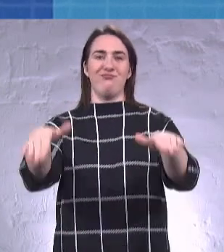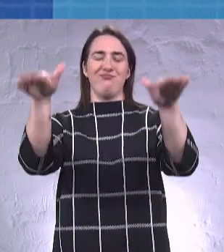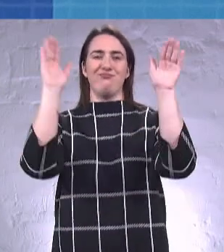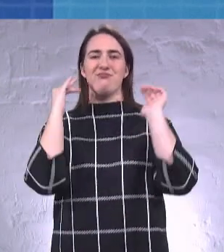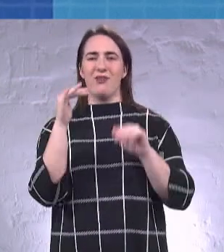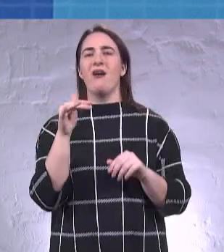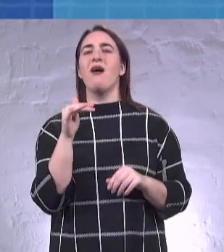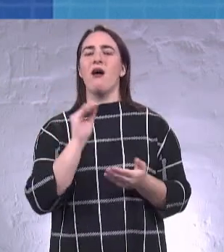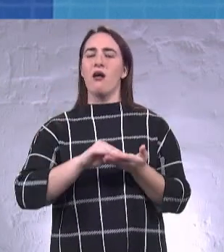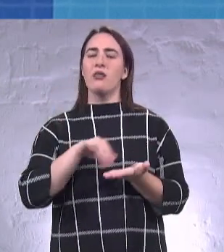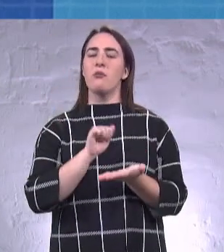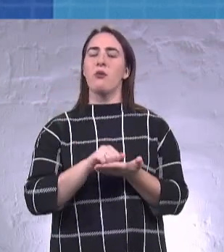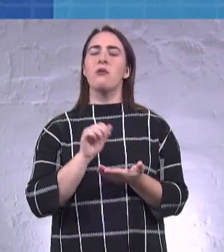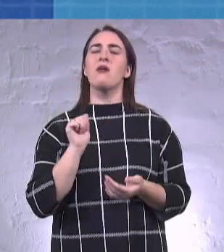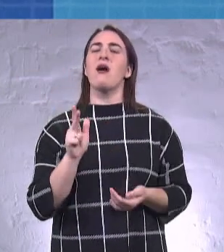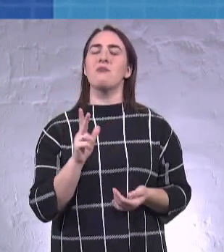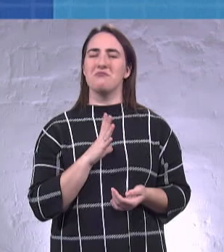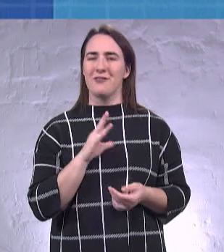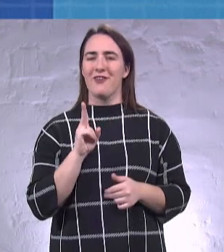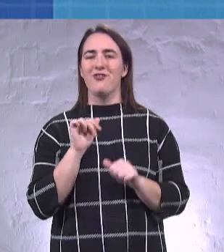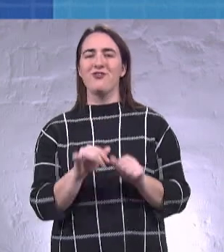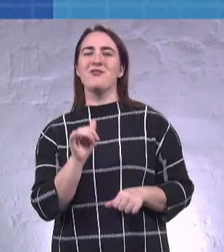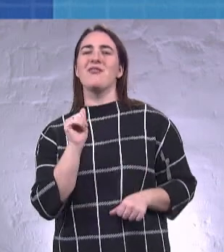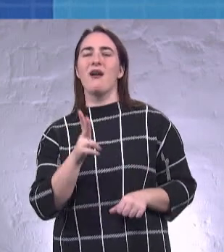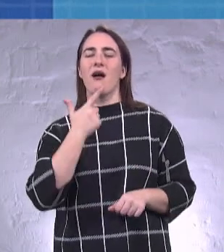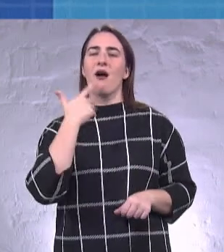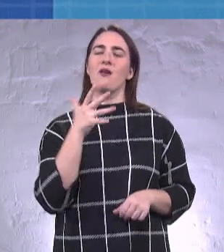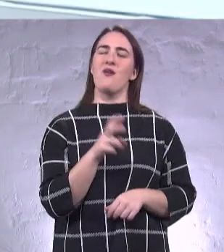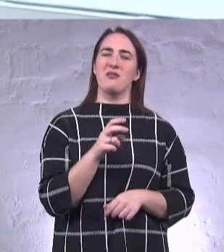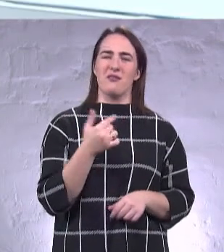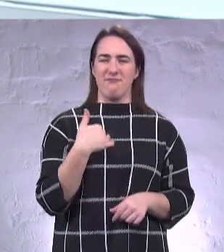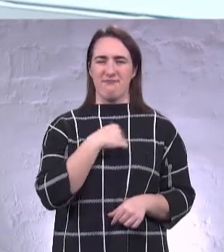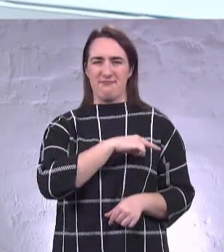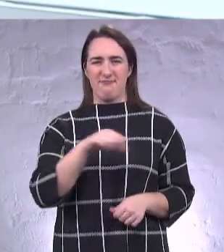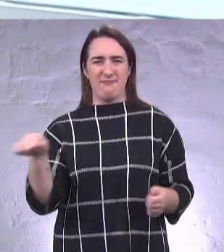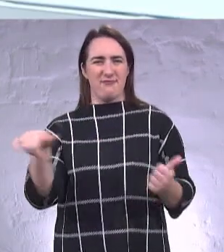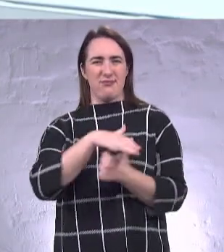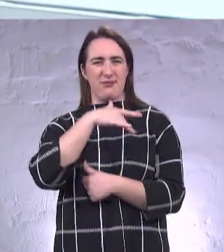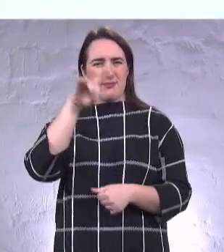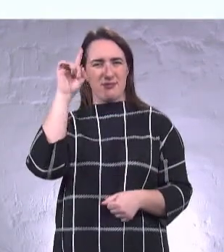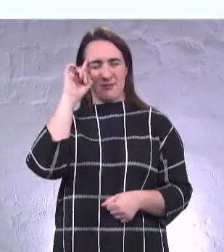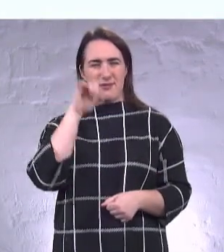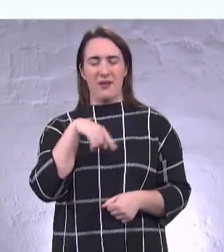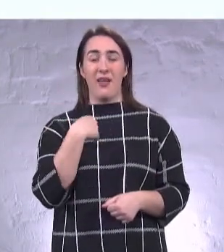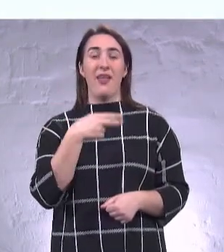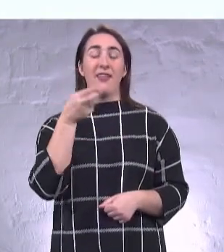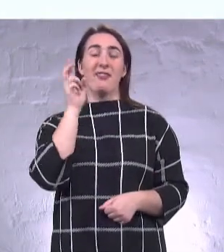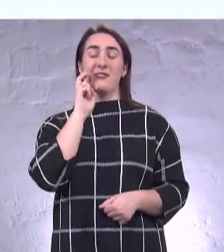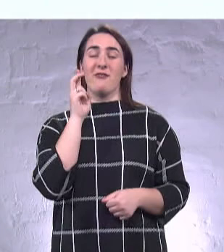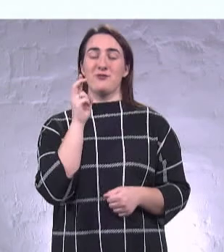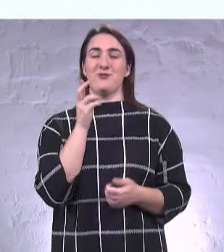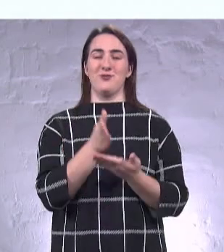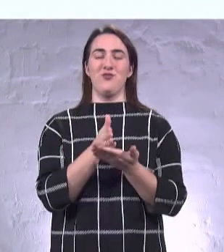хто як писав дипломну роботу, хто як захищав, хто як на лекції ходить. працювати є з ким. Тобто, державних службовців знаю